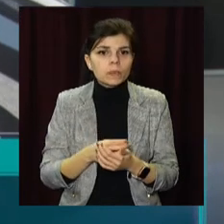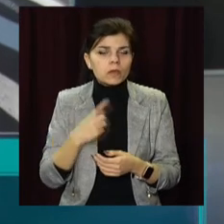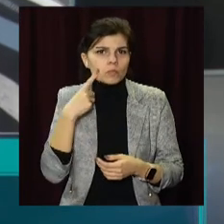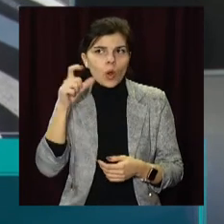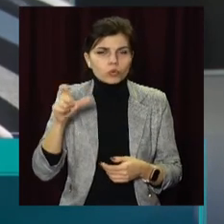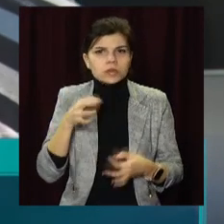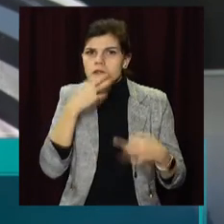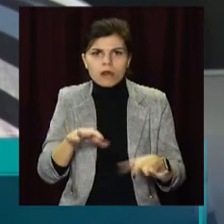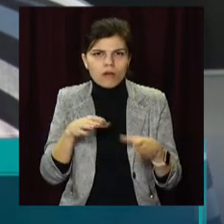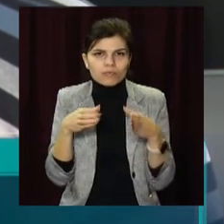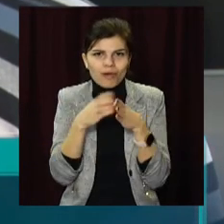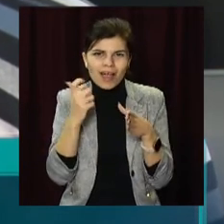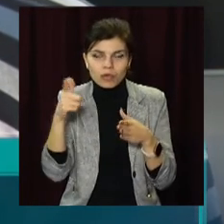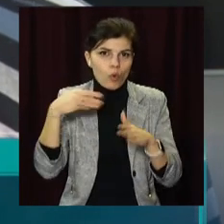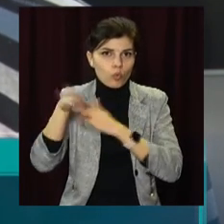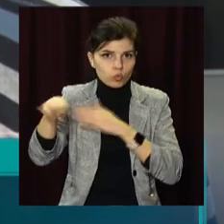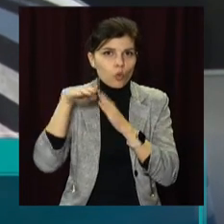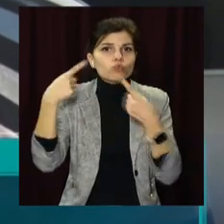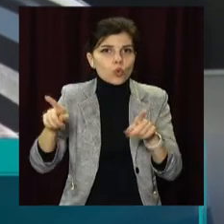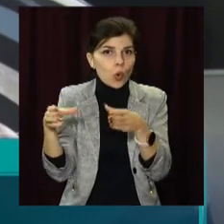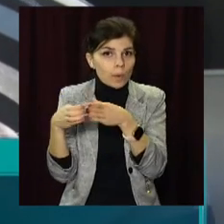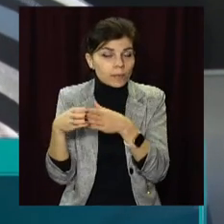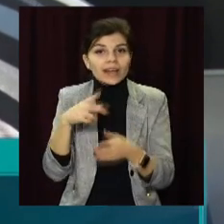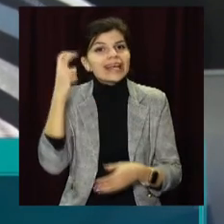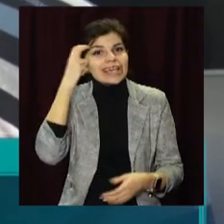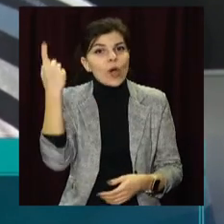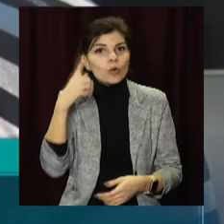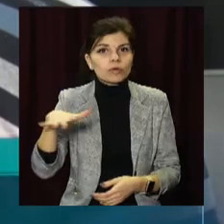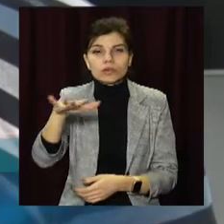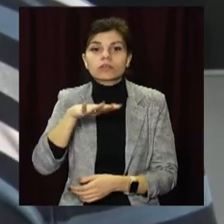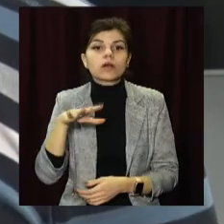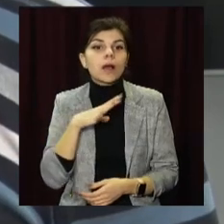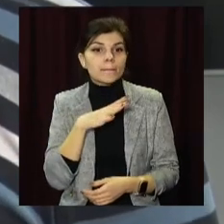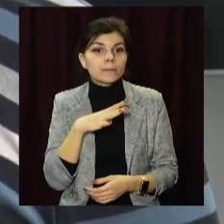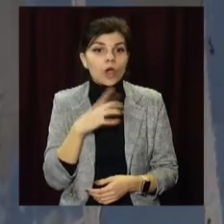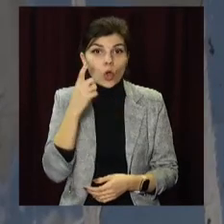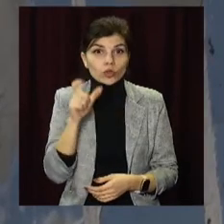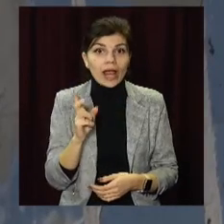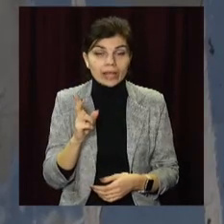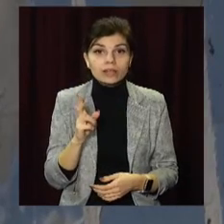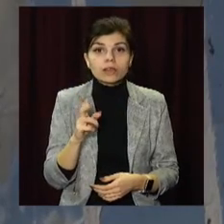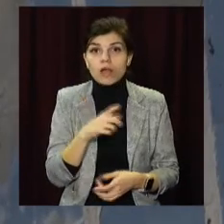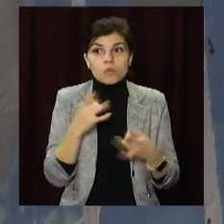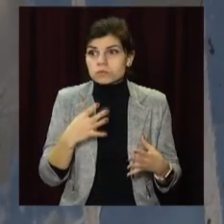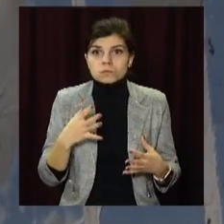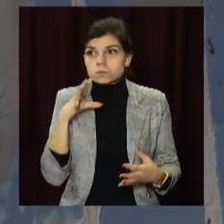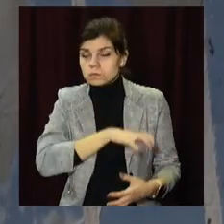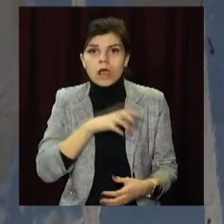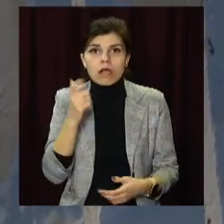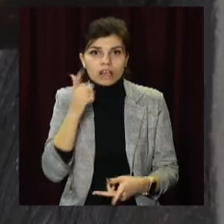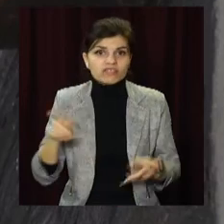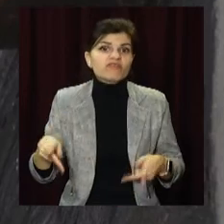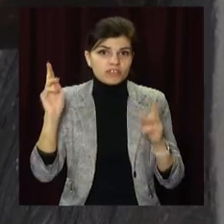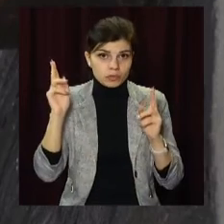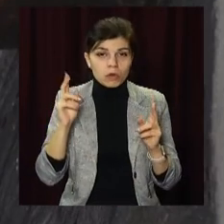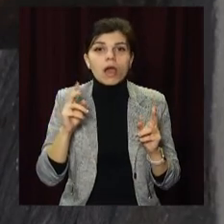є випадок в Київській області, коли одного з таких клієнтів вони просто відрізали від газу. Під приводом заміни лічальника вони